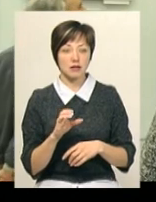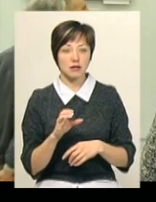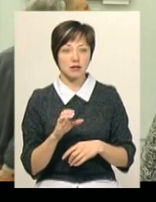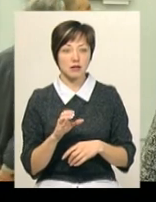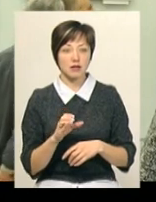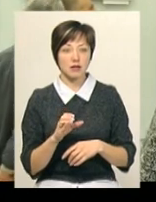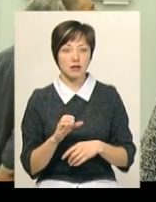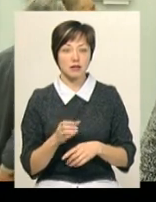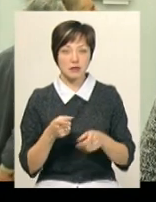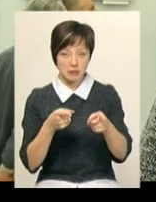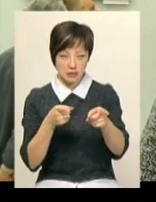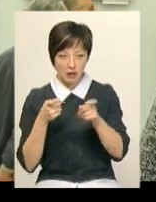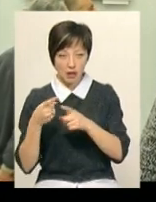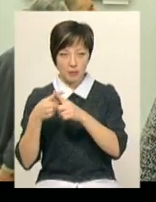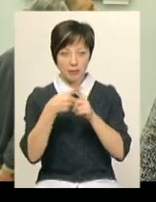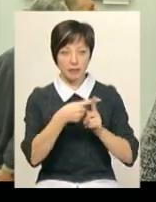стріляв ворожий снайпер.